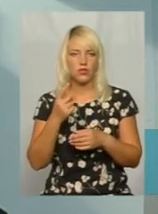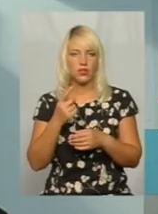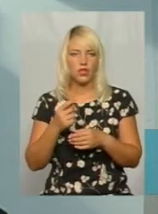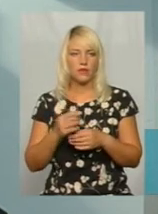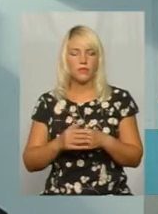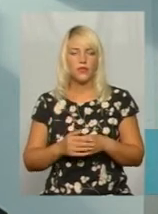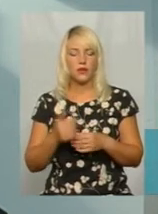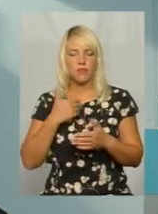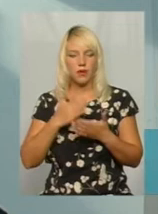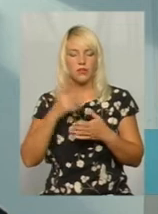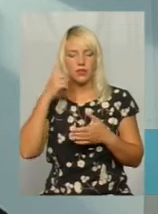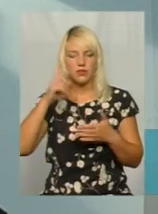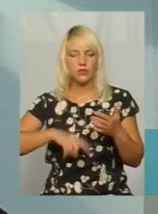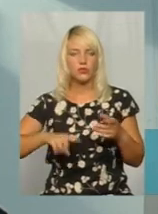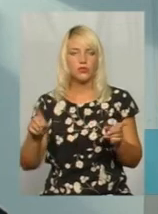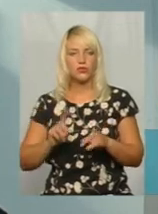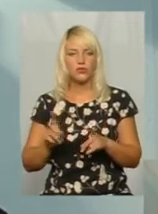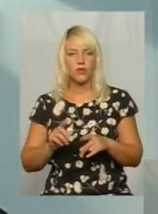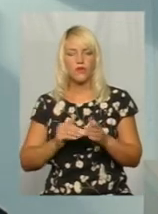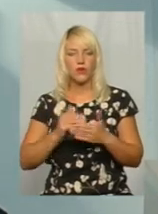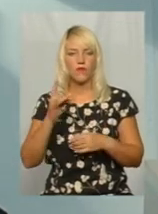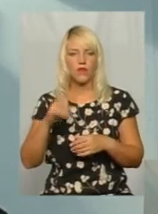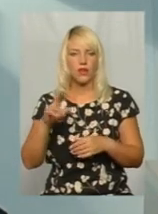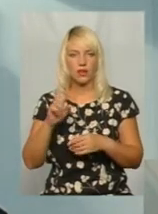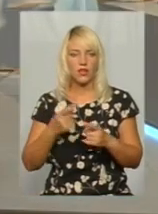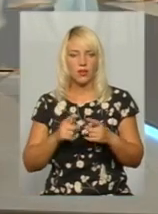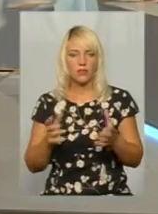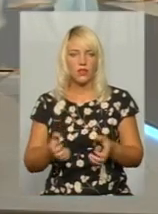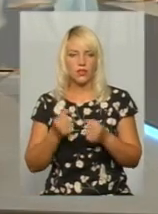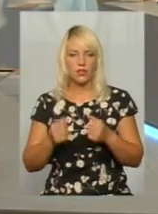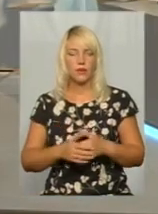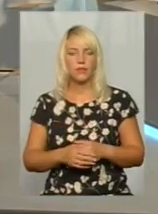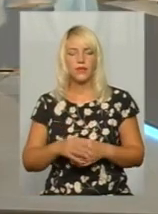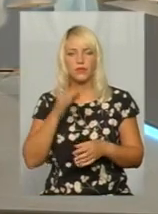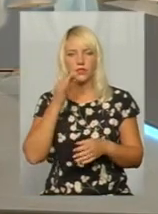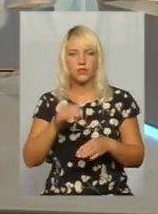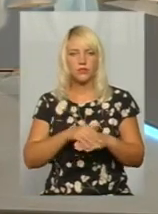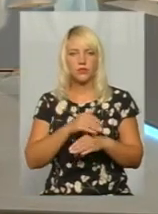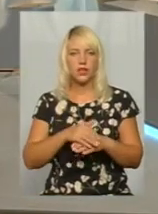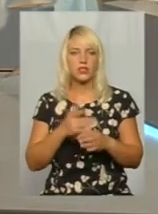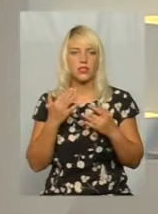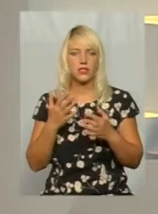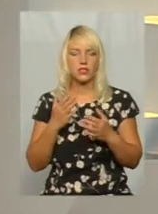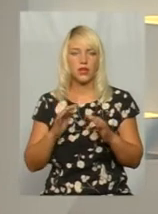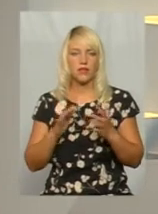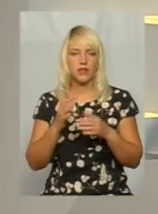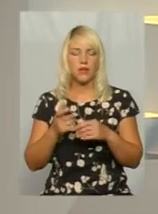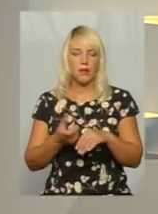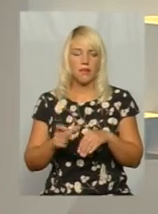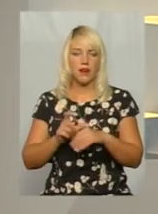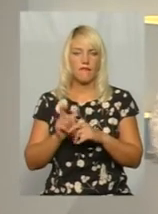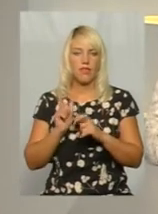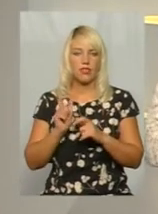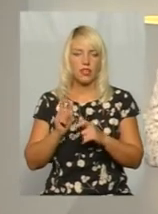не маю надію, що Верховна Рада його підтримує. А скажі, будь ласка, скільки випадків перевантаження транспорту